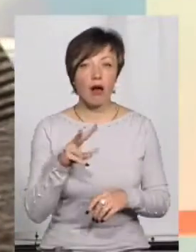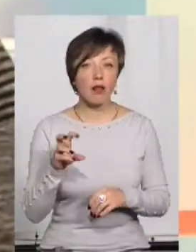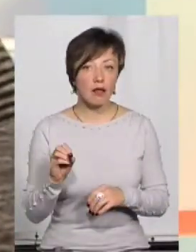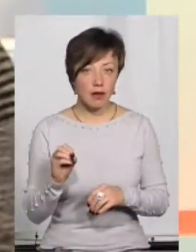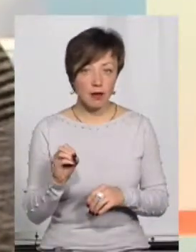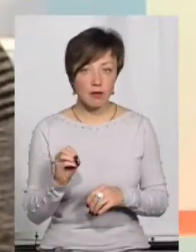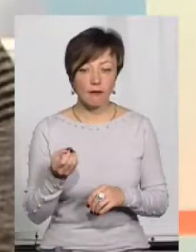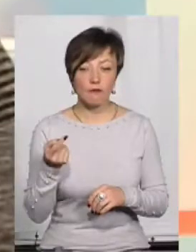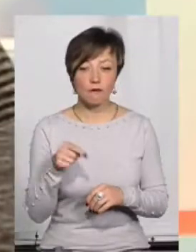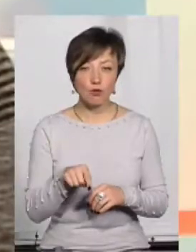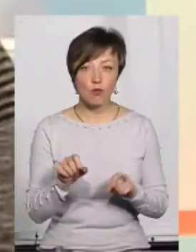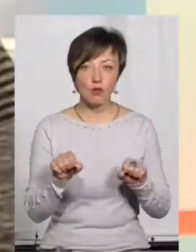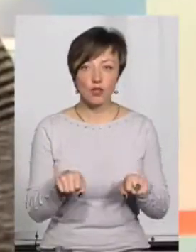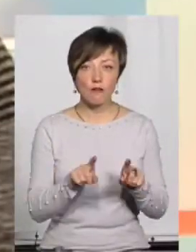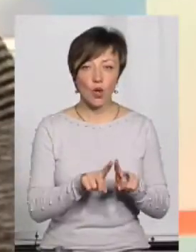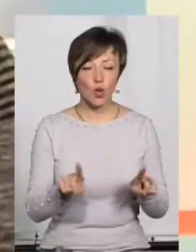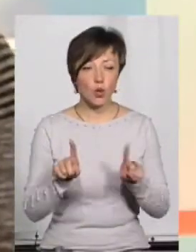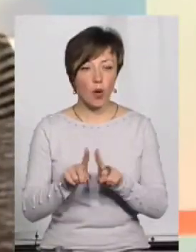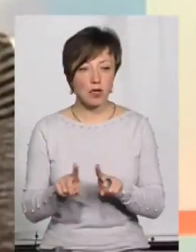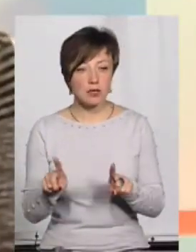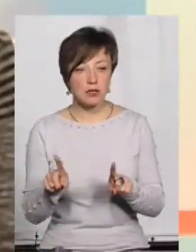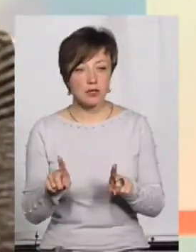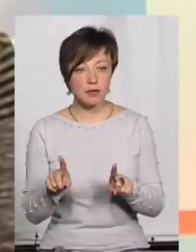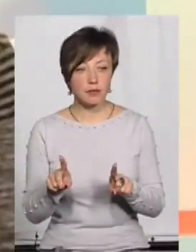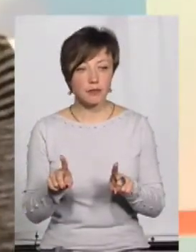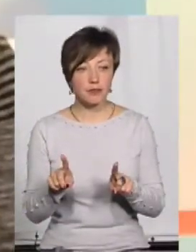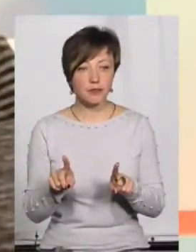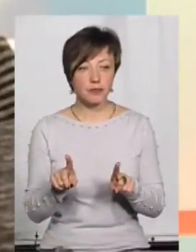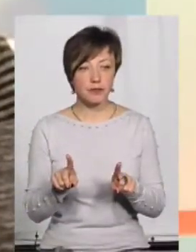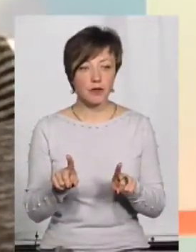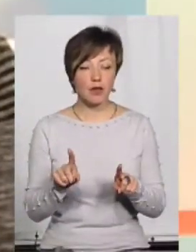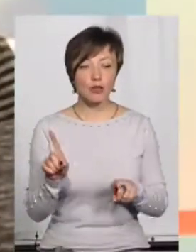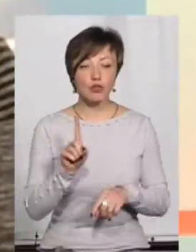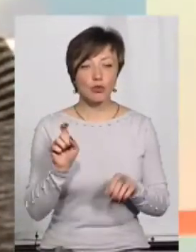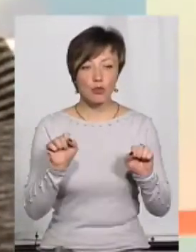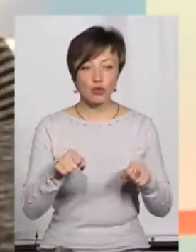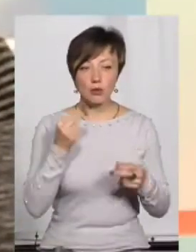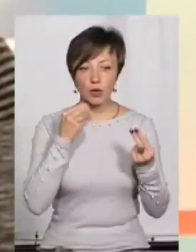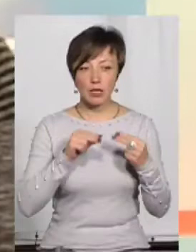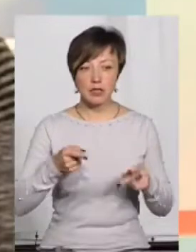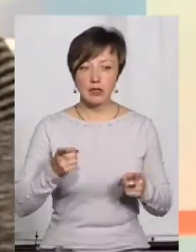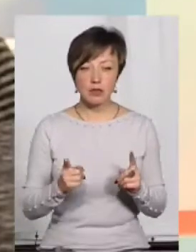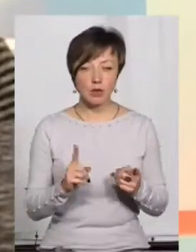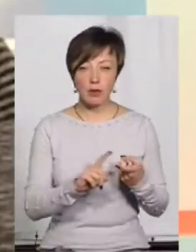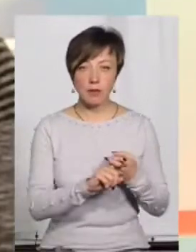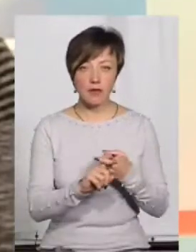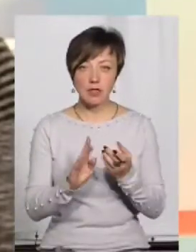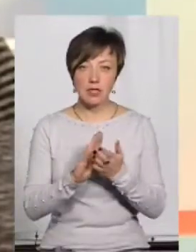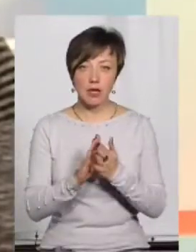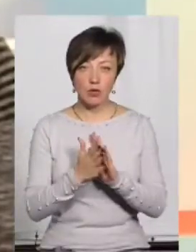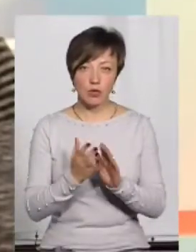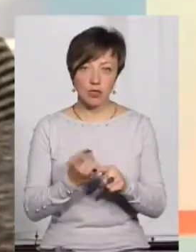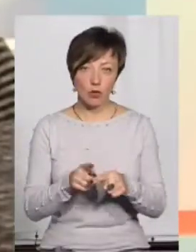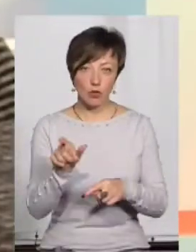Але в чому, можливо, нюанси, що можна покращити? Це, можливо, дійсно не прив'язувати саме статус